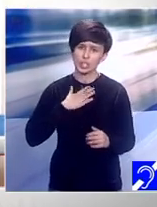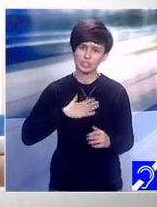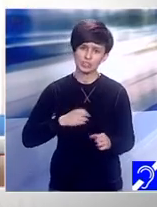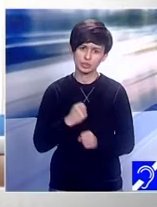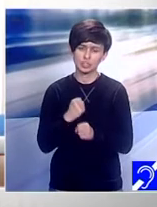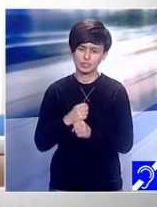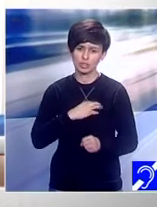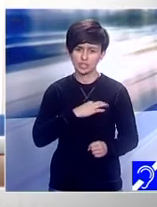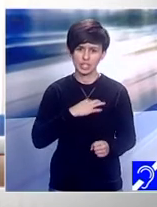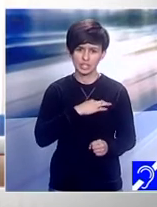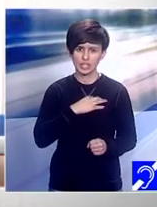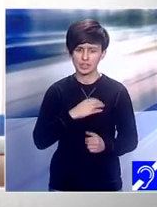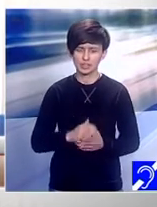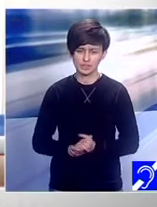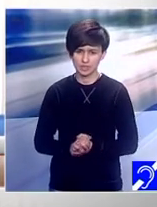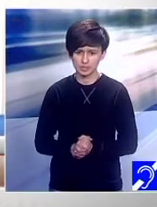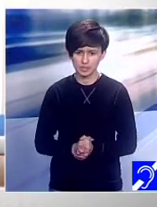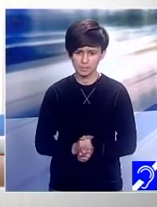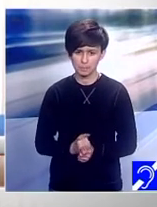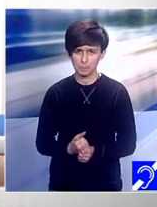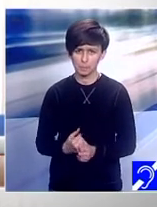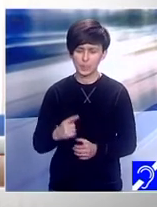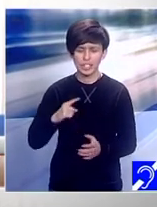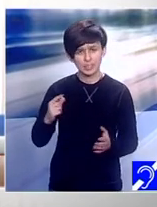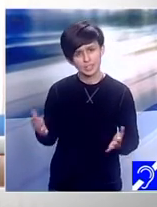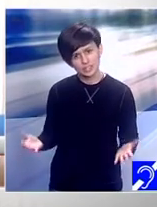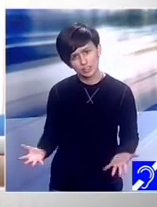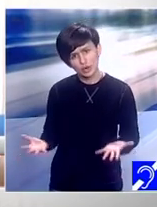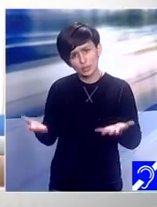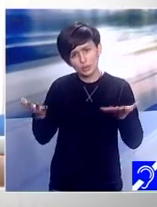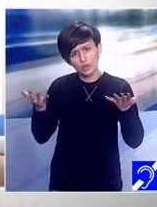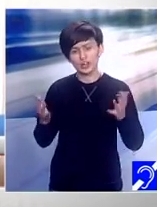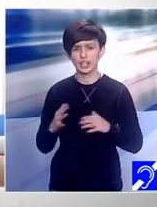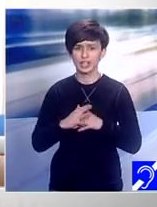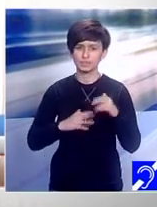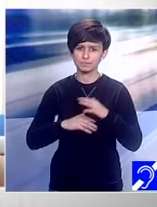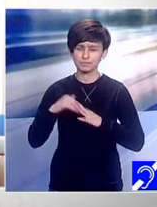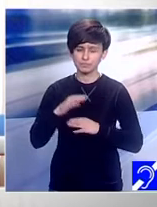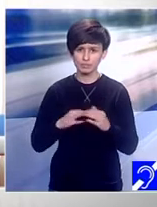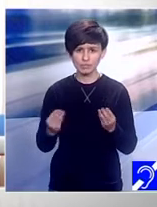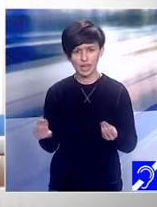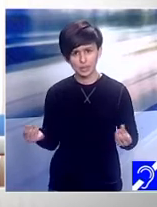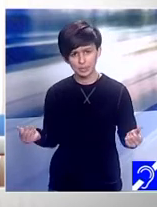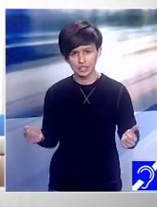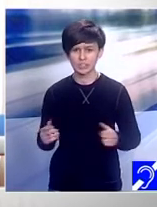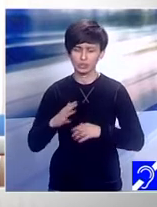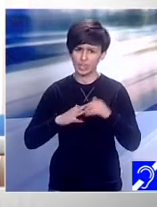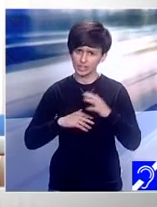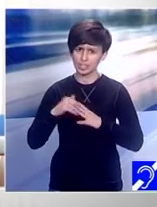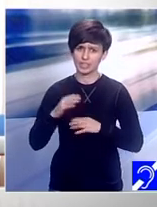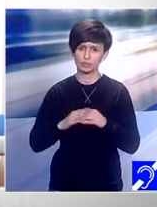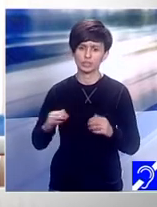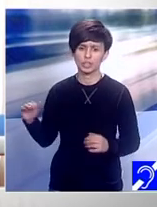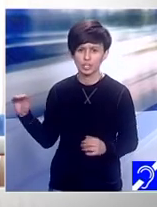Este de fapt o promovare a lor în societate, o promovare a abilităților, a talentului, copiii cu dizabilități, urcă pe